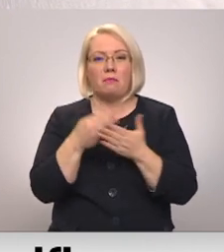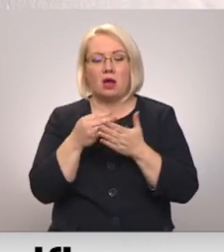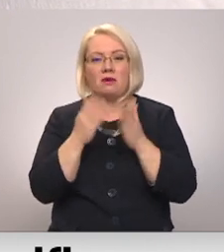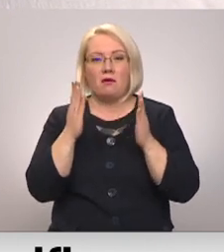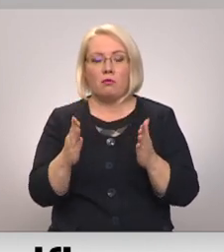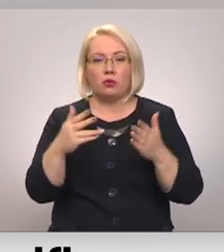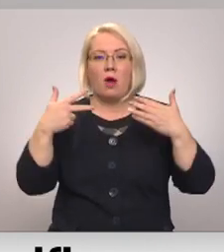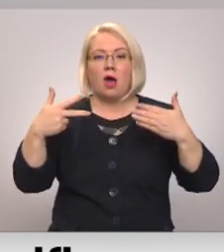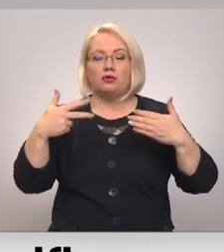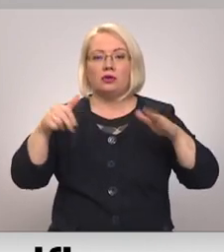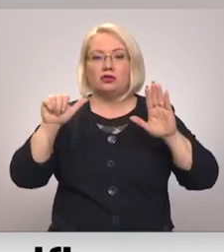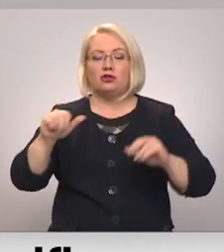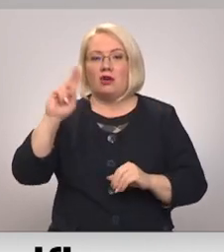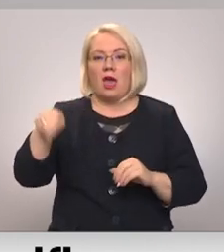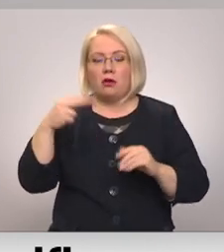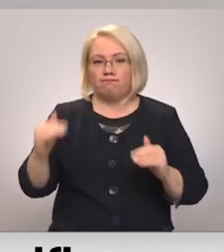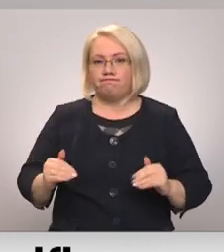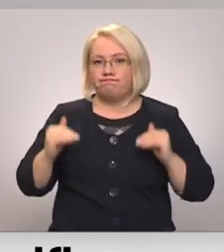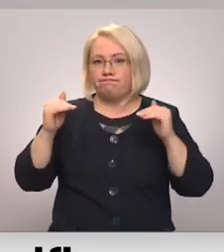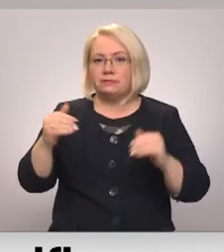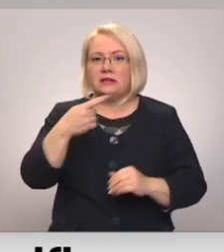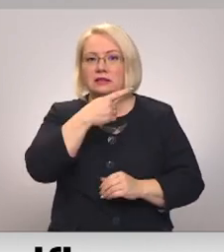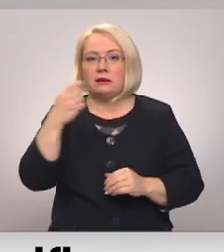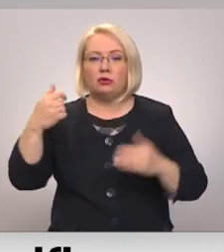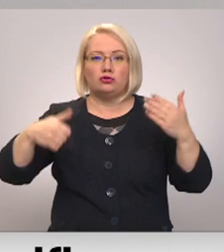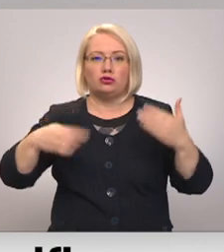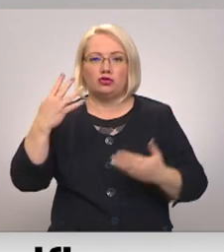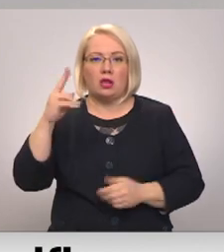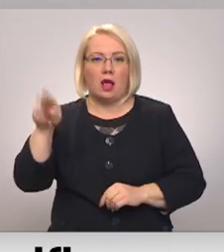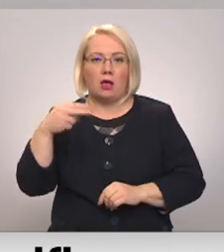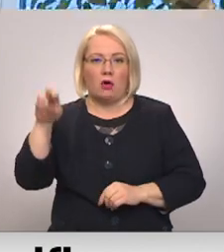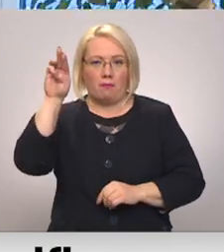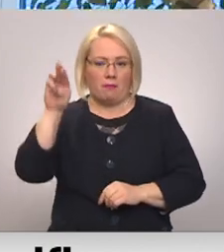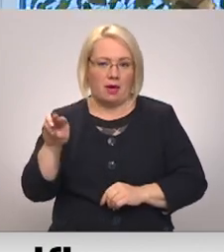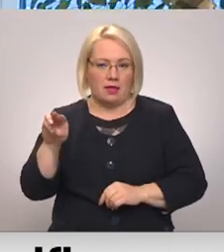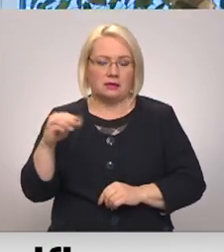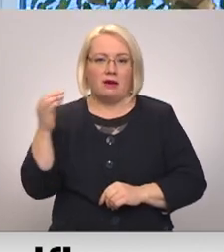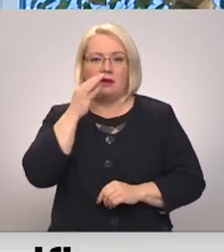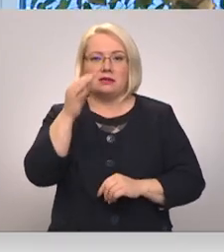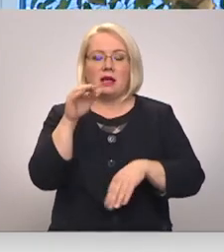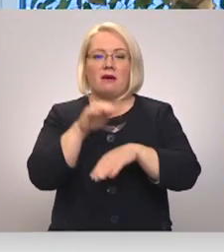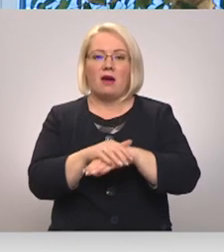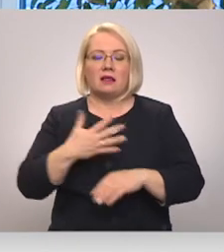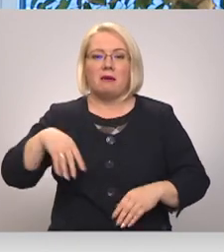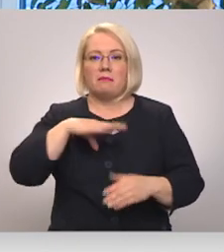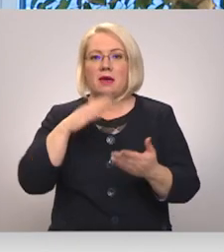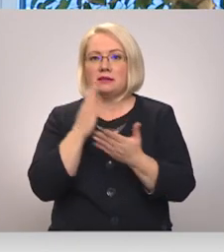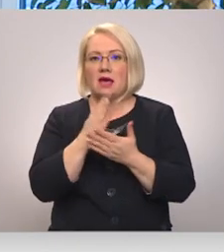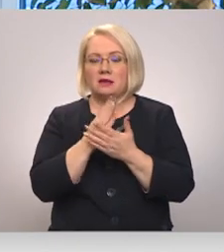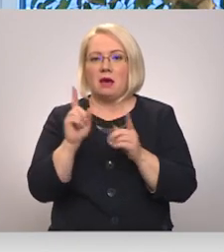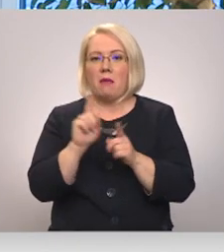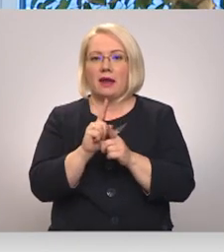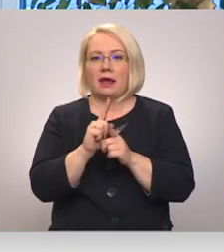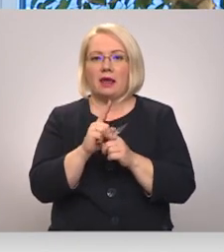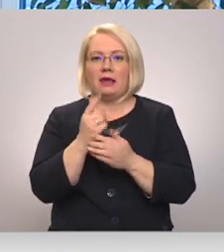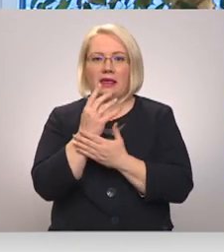86 eiro līdz 164 eiro mēnesī. Faktiski arī mēs esam zināmā mērā ķilnieki, jo mēs